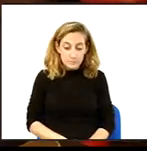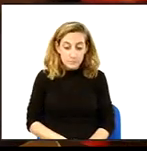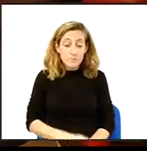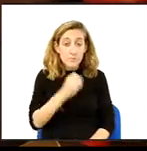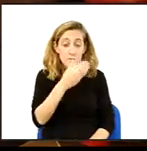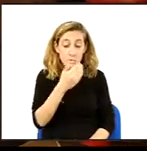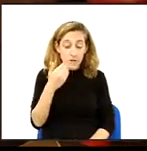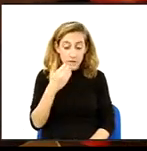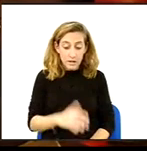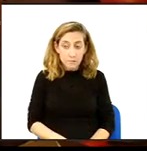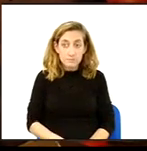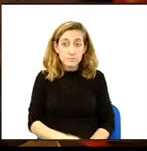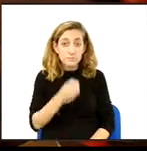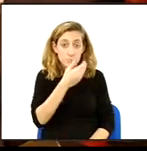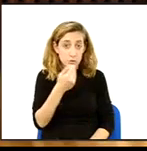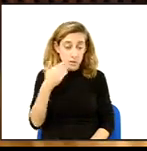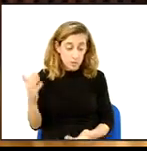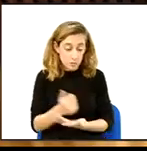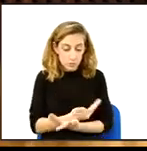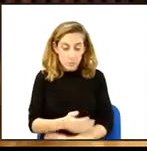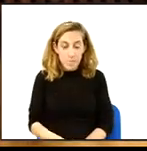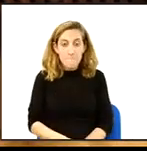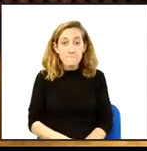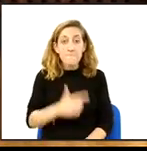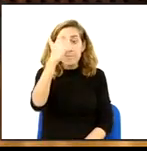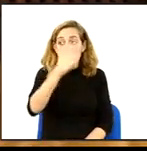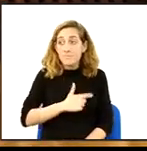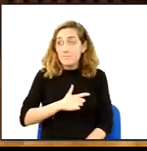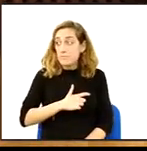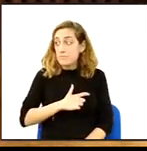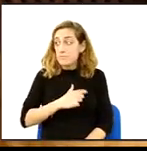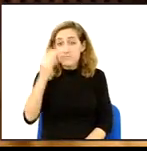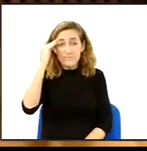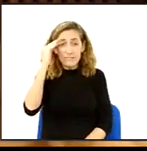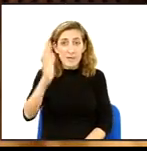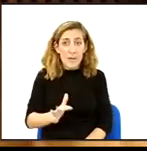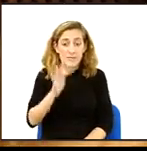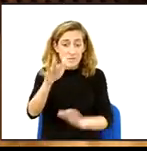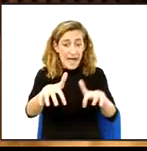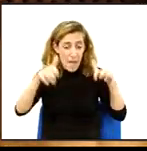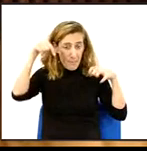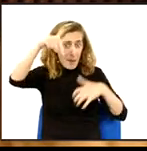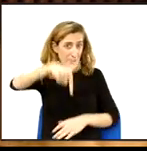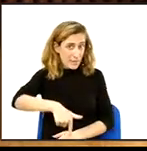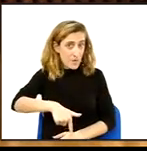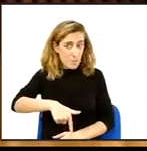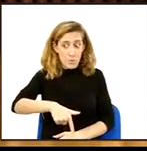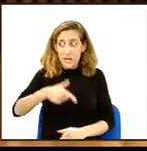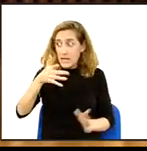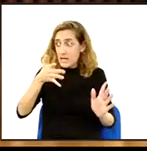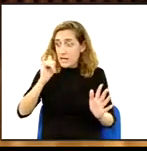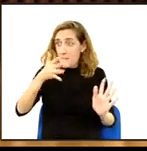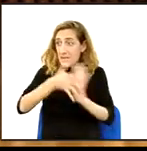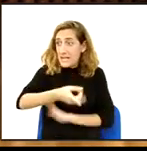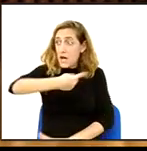Bona tarda, senyora Catans, bona tarda a tothom. Jo diria que, a més a més, amb el ple que estem vivint avui i perquè nosaltres,